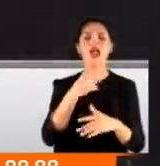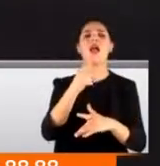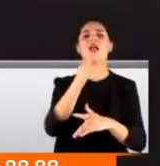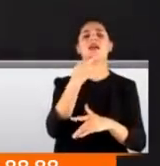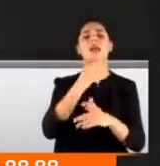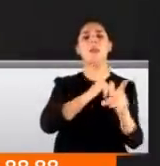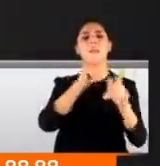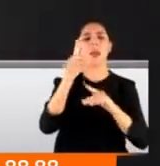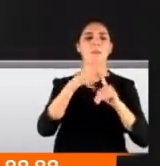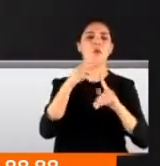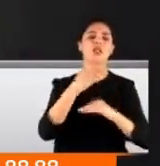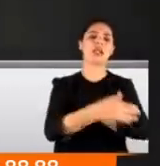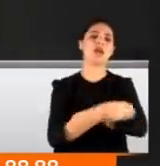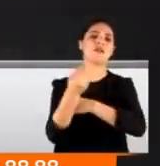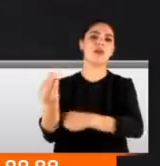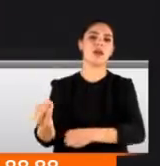polisler koştu.